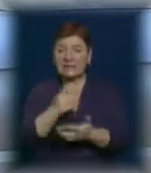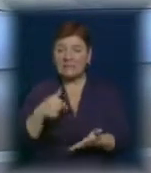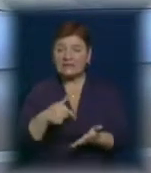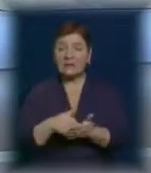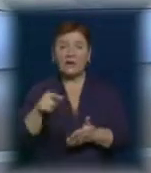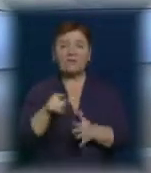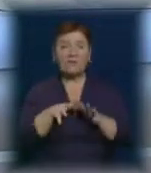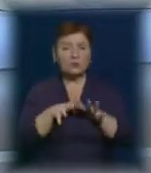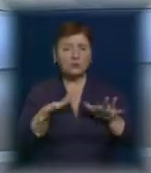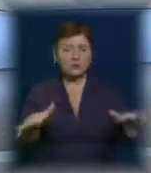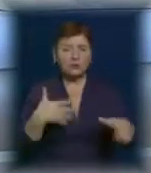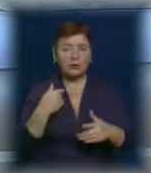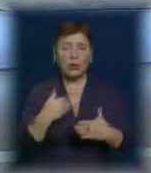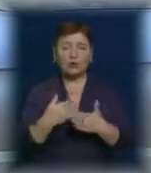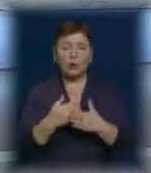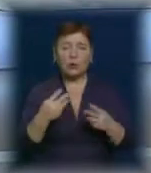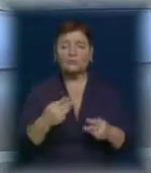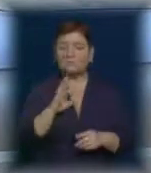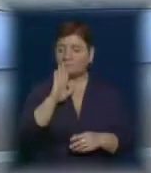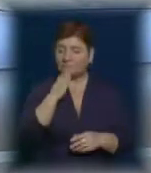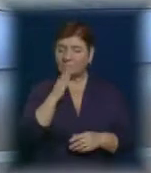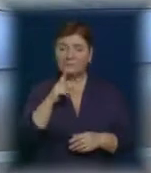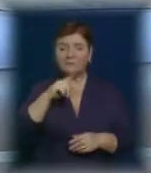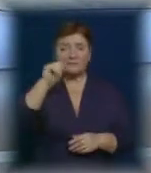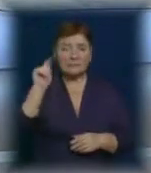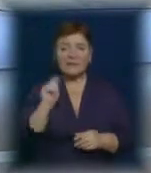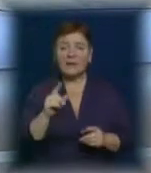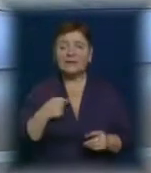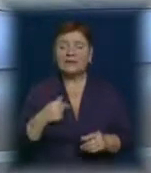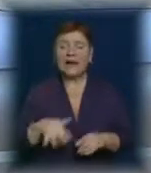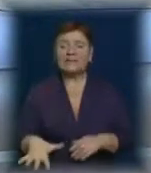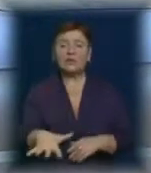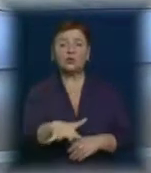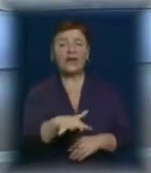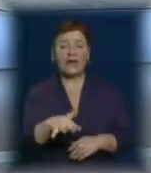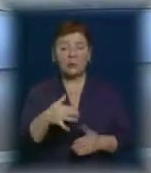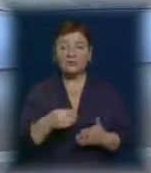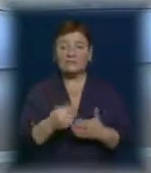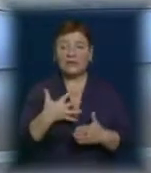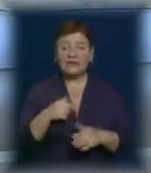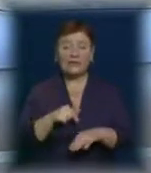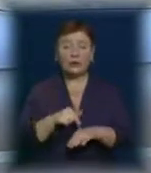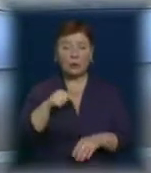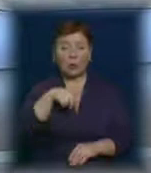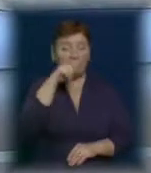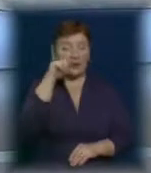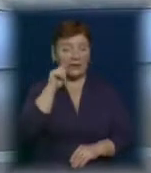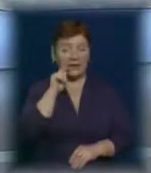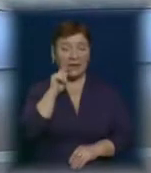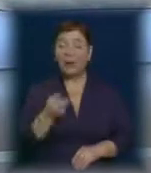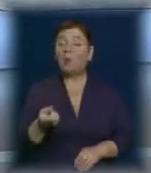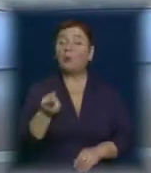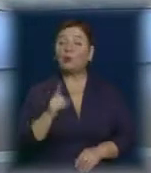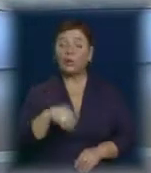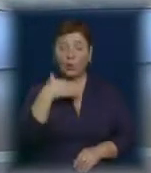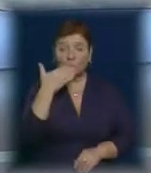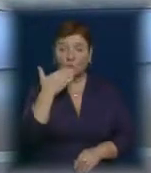розповсюджувались заклики до розпалювання національної ворожнечі та посягання на територіальну цілісність і недоторканість України. Проте